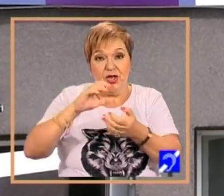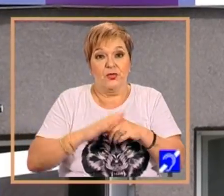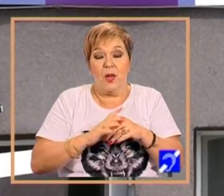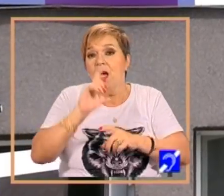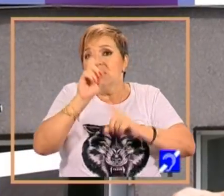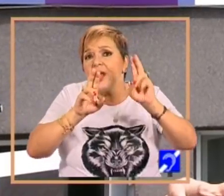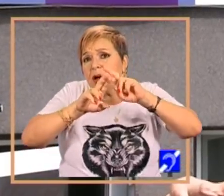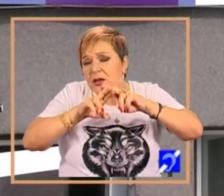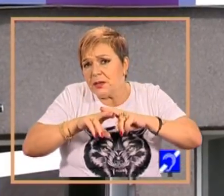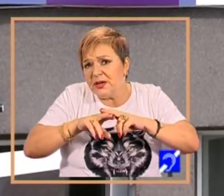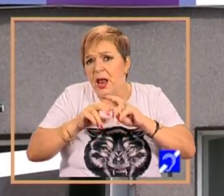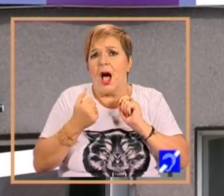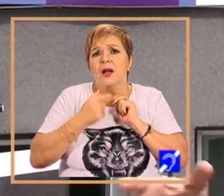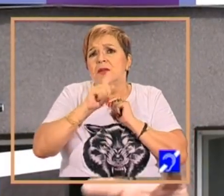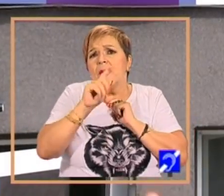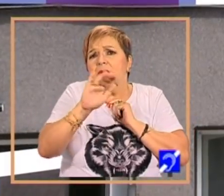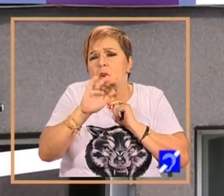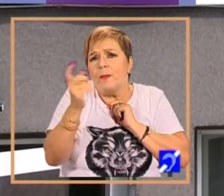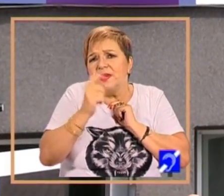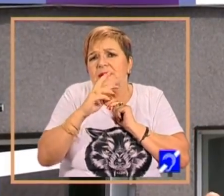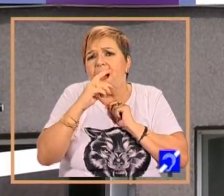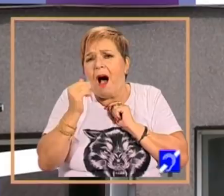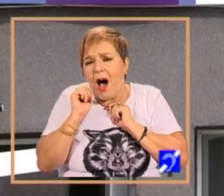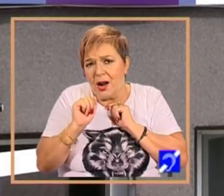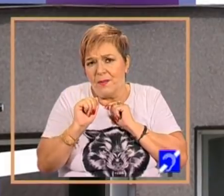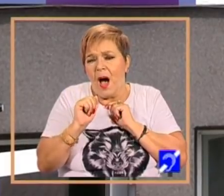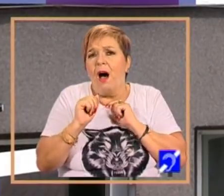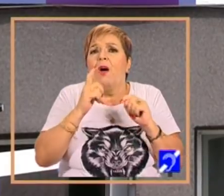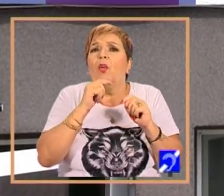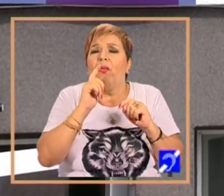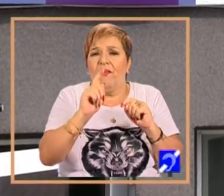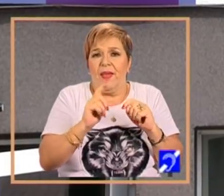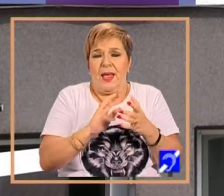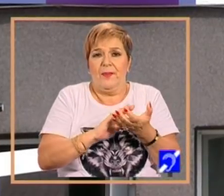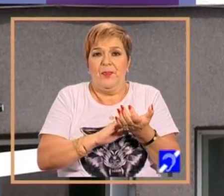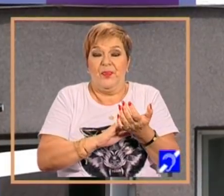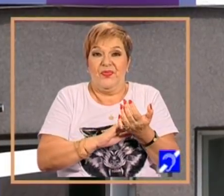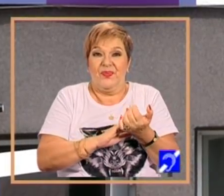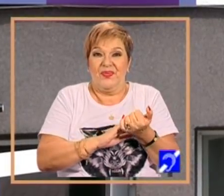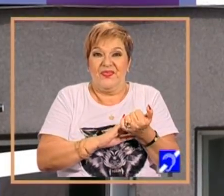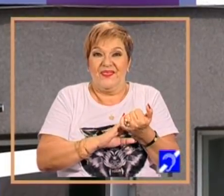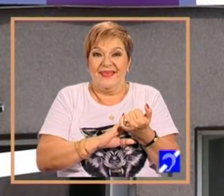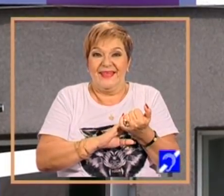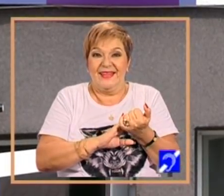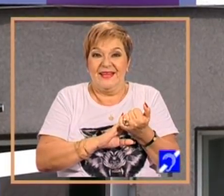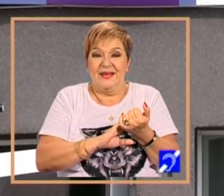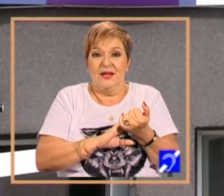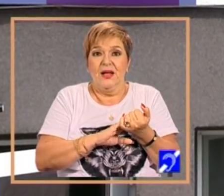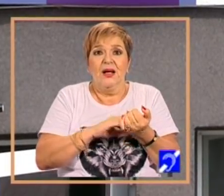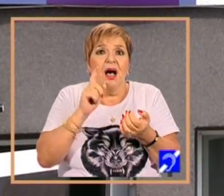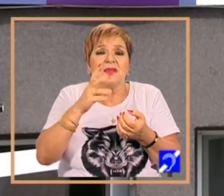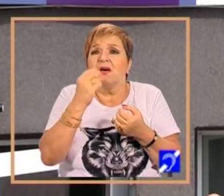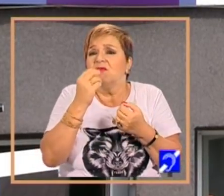rămas la nivelul Alba Iulia sau județul Alba, unde este